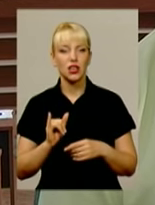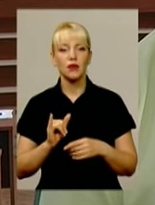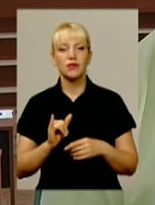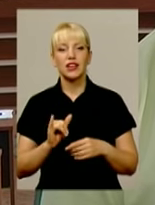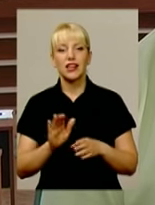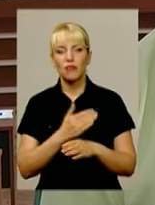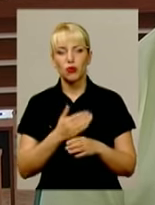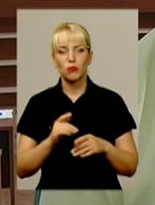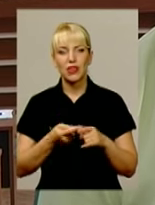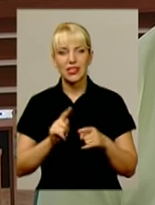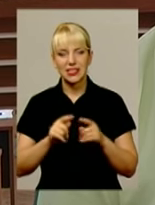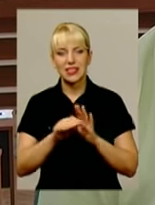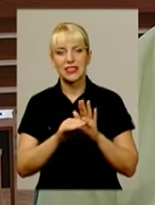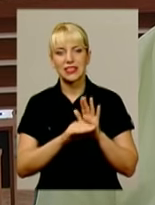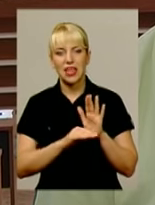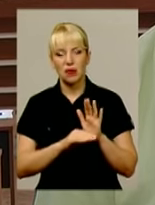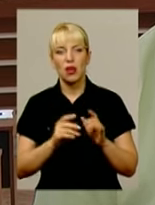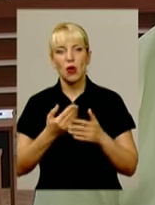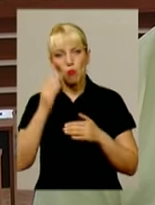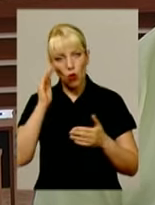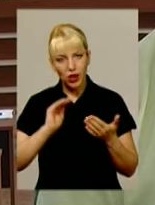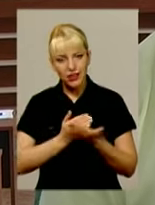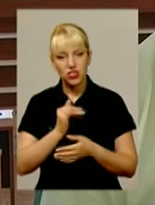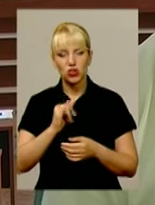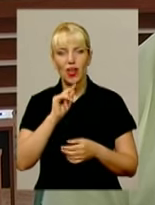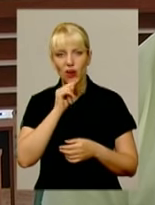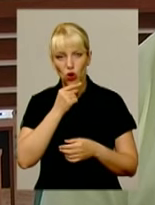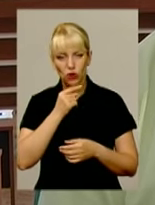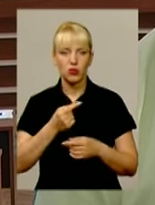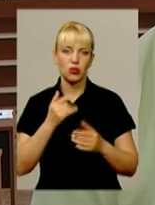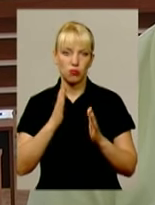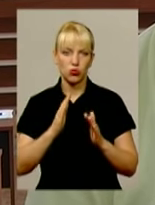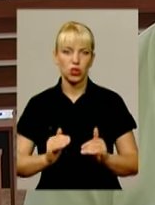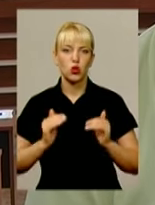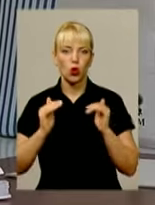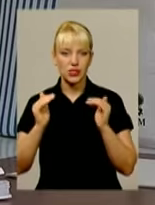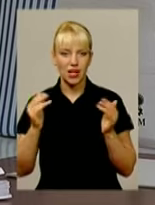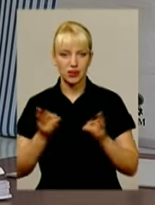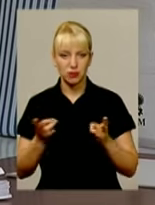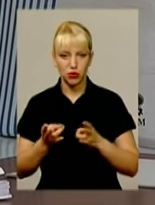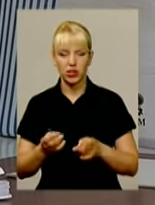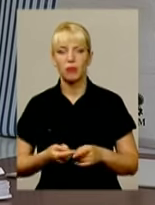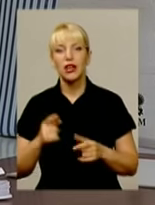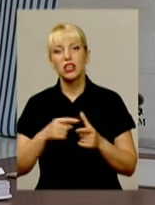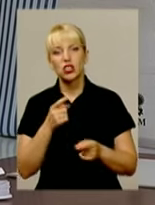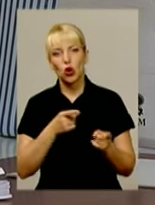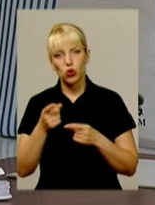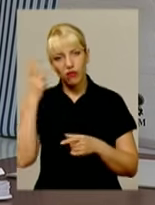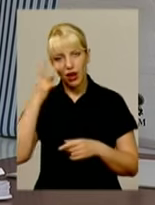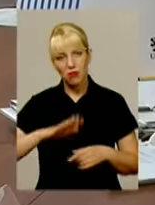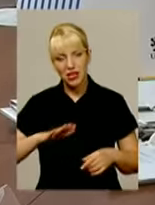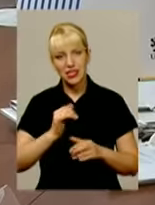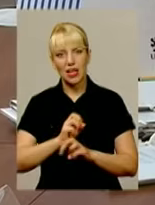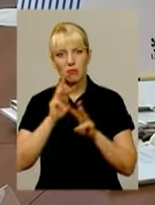всієї системи політичної, економічної вона буде тільки зростати в майбутньому. Однак, чи готова Хмельниччина